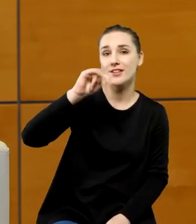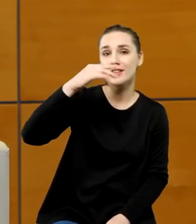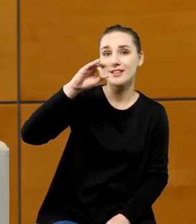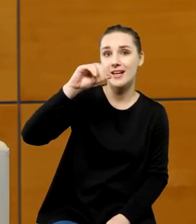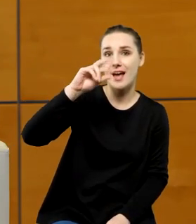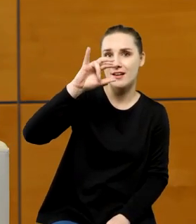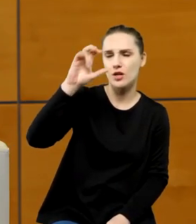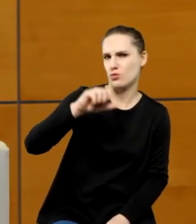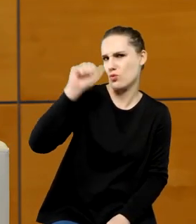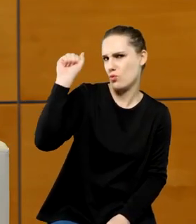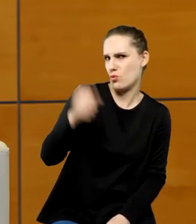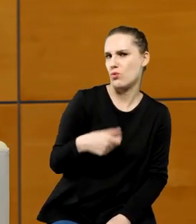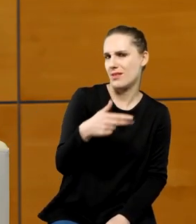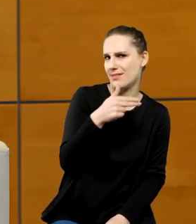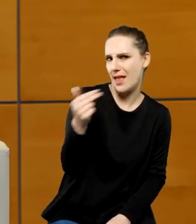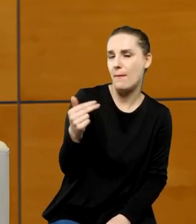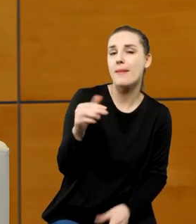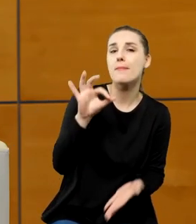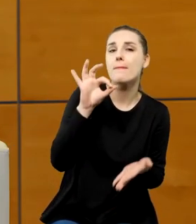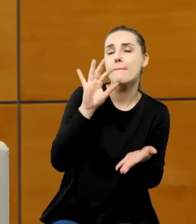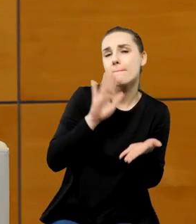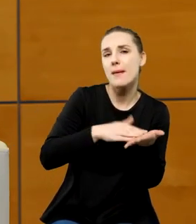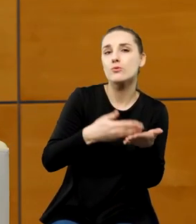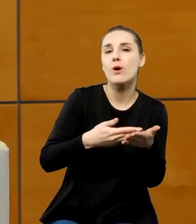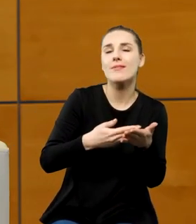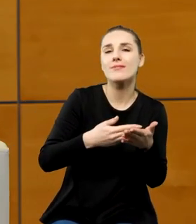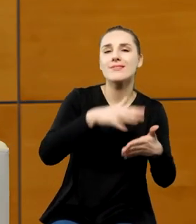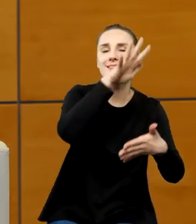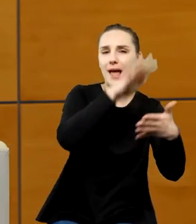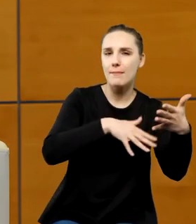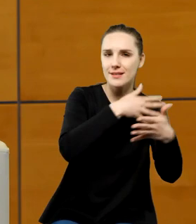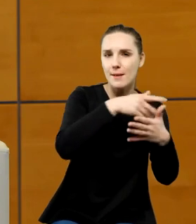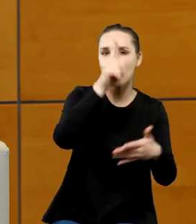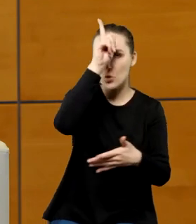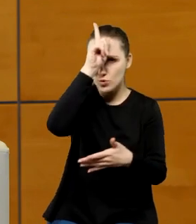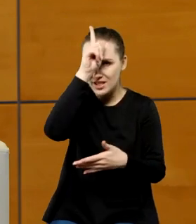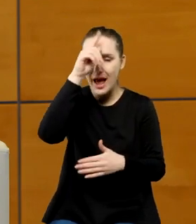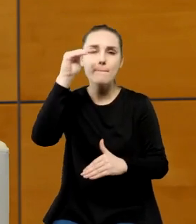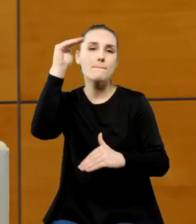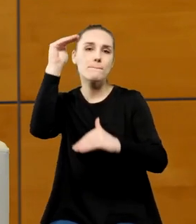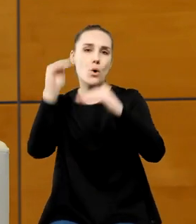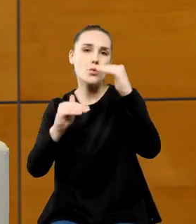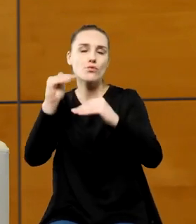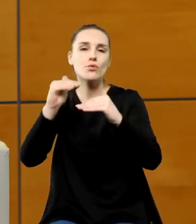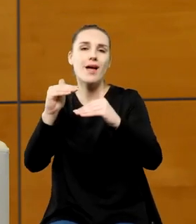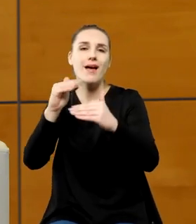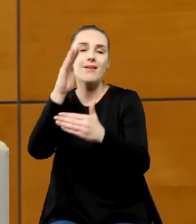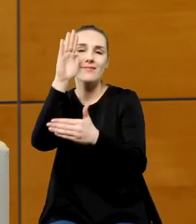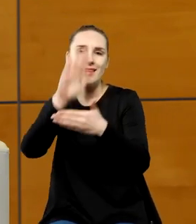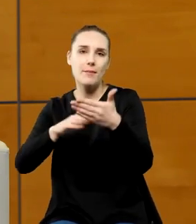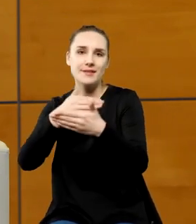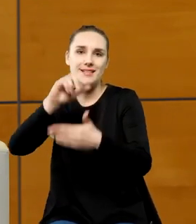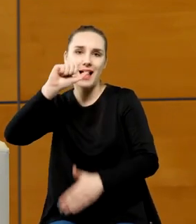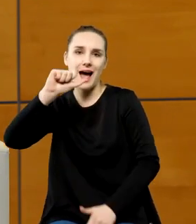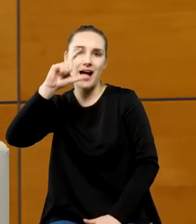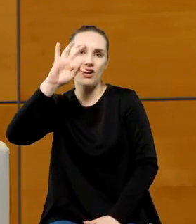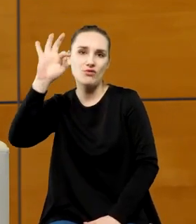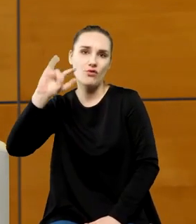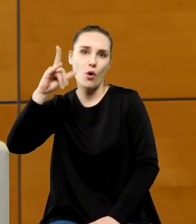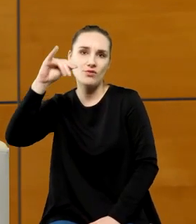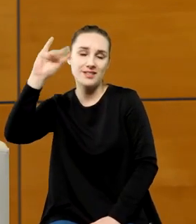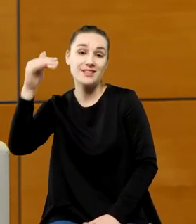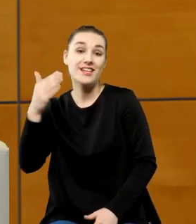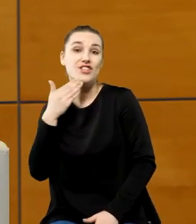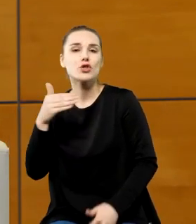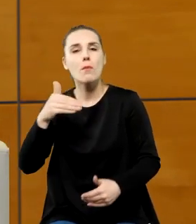tablice na przykład pruskie Kopernika porównywać ich dokładność z tablicami alfonsyńskimi żeby zobaczyć czy to był istotny postęp